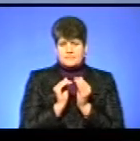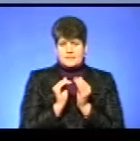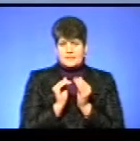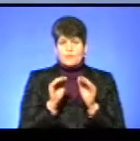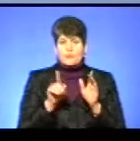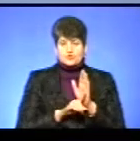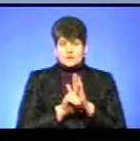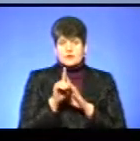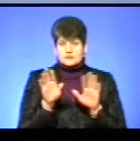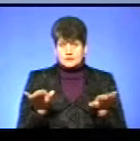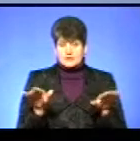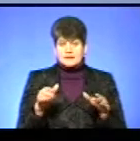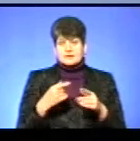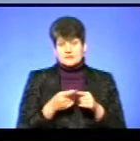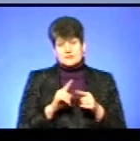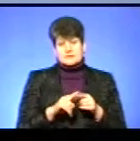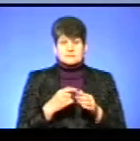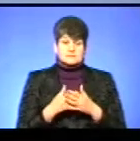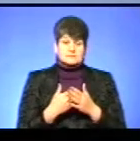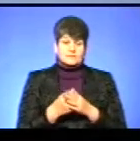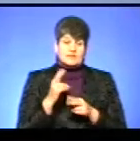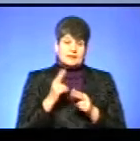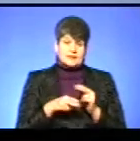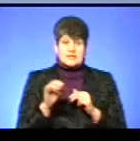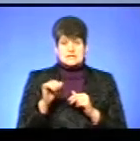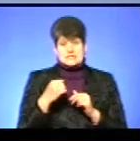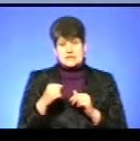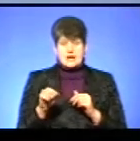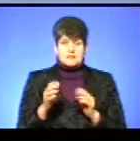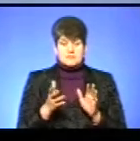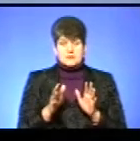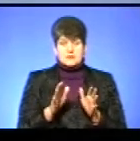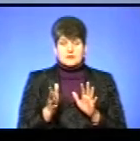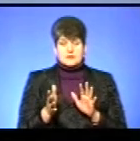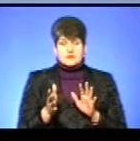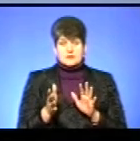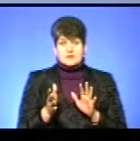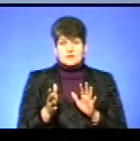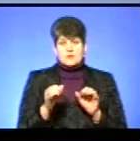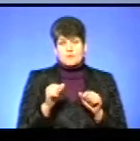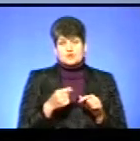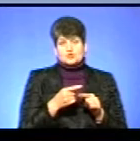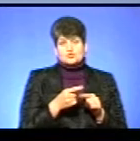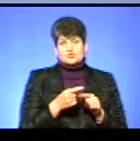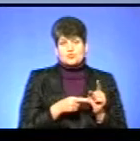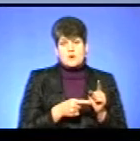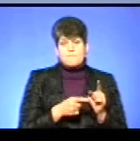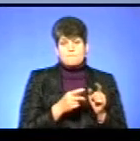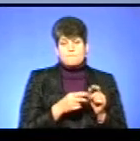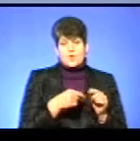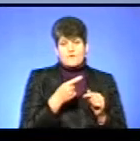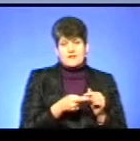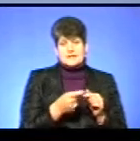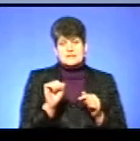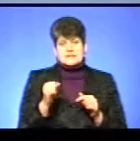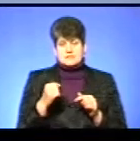на крило, це десь кінець серпня, може, друга половина серпня. Птахи